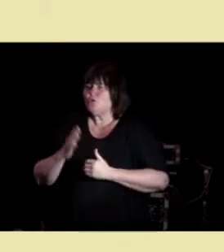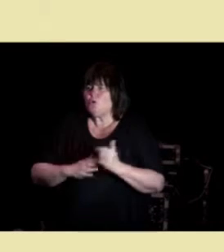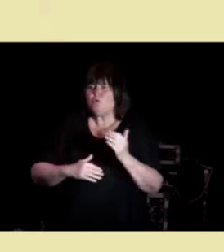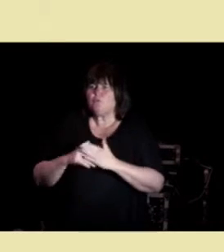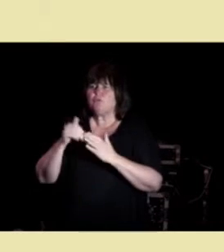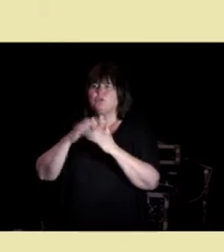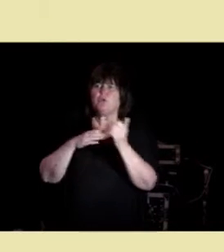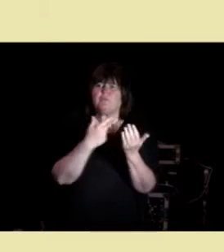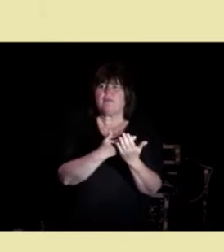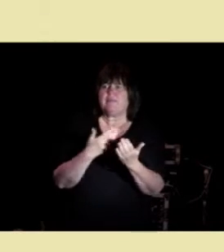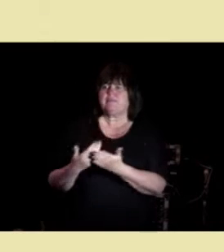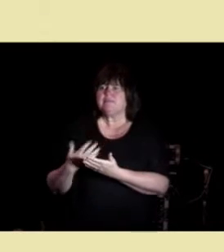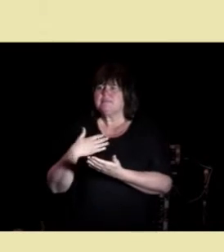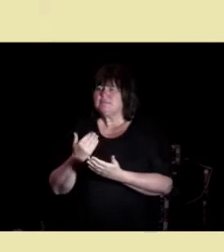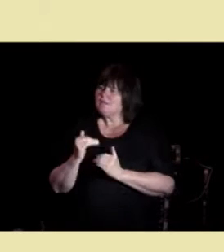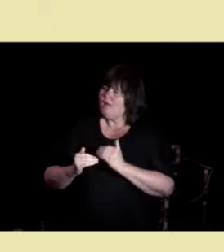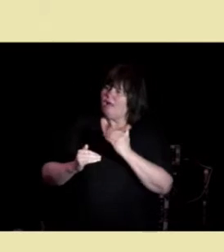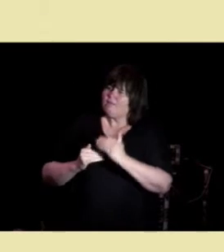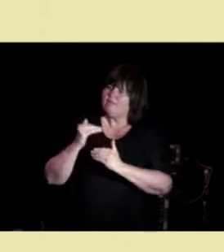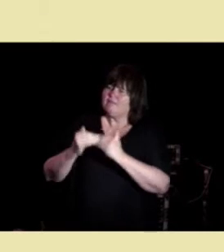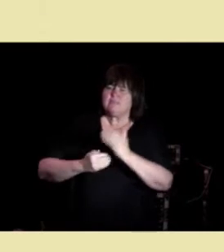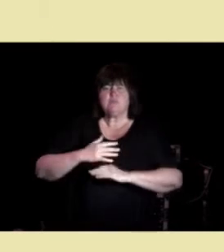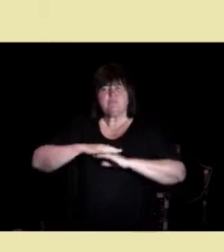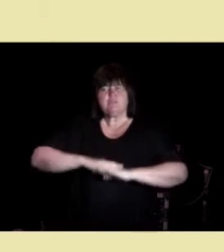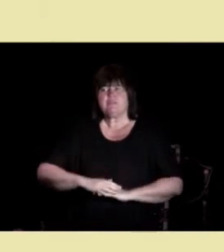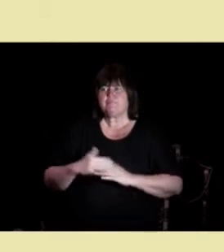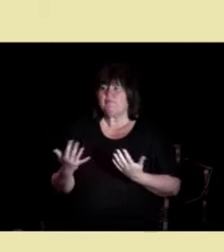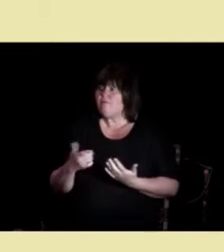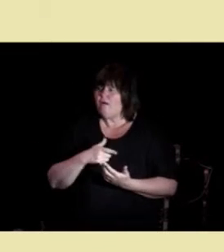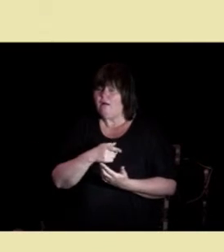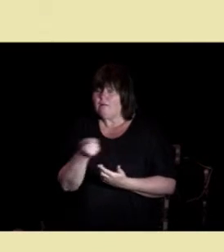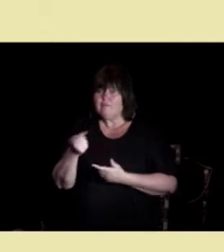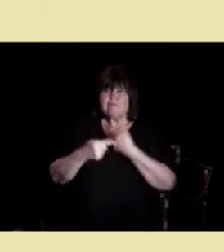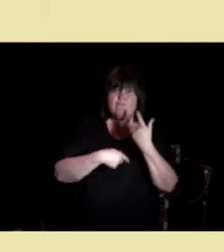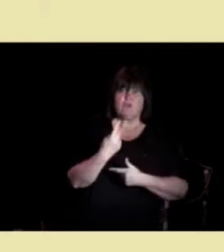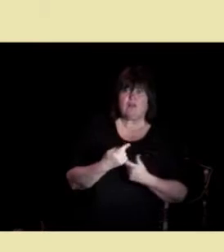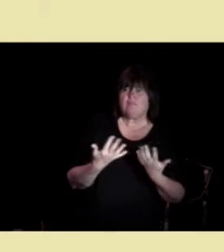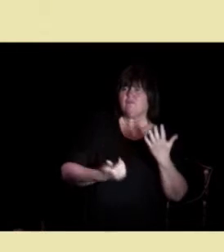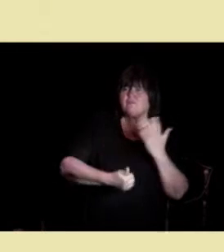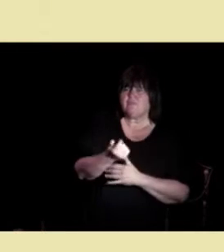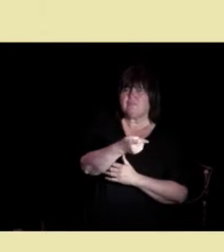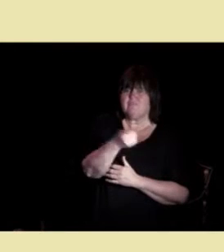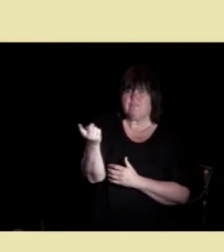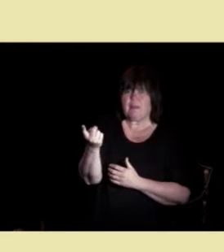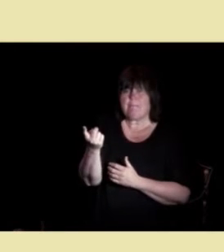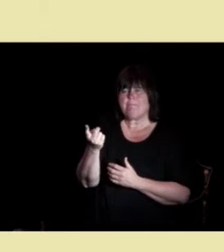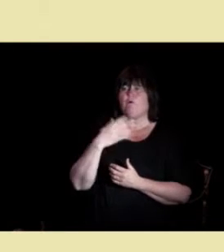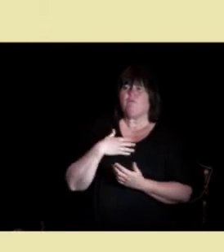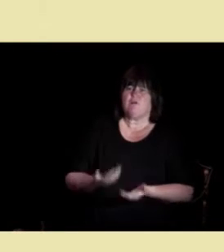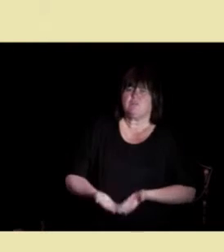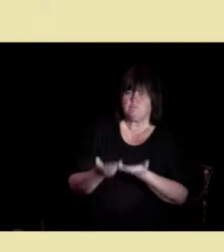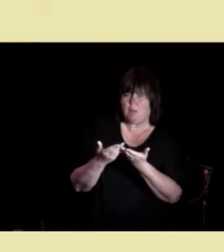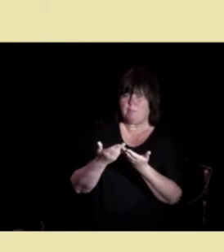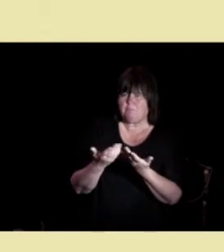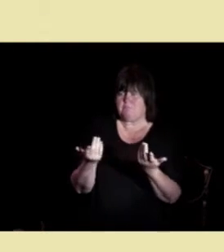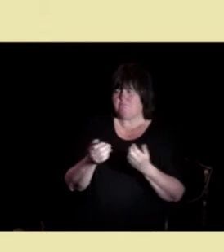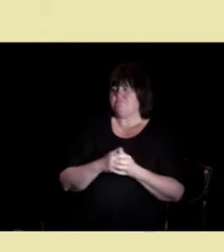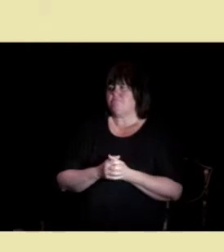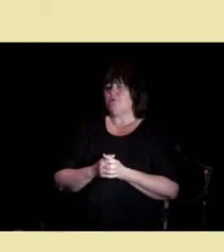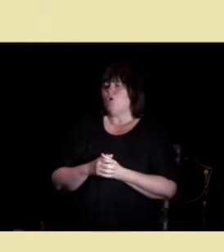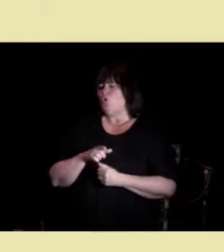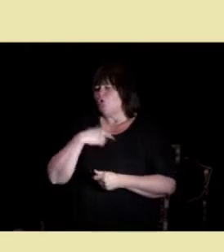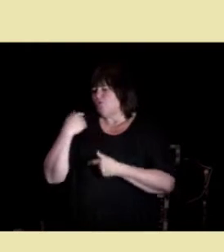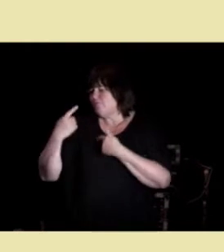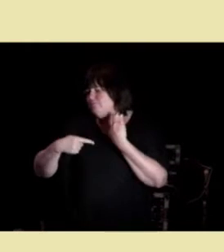basert på hva de fortalte var viktig for dem, og hva som var hjelpsomt. Og når vi hadde holdt på med det der et par år, så